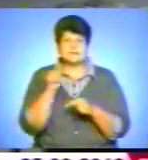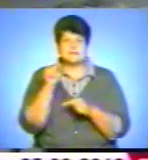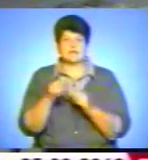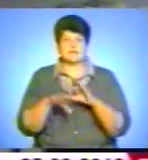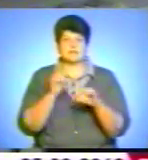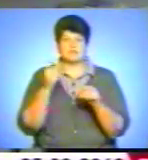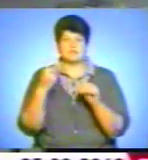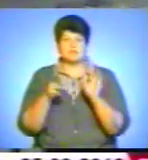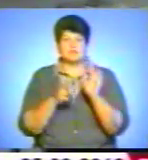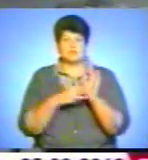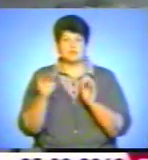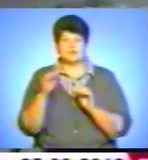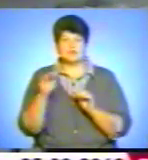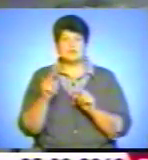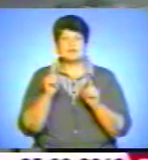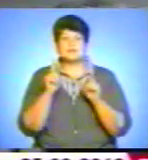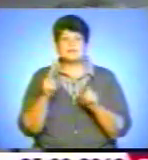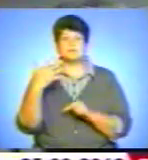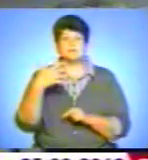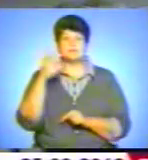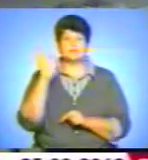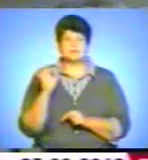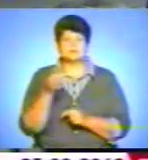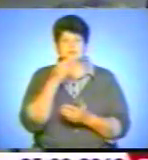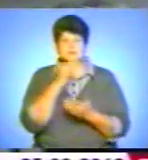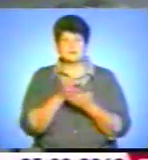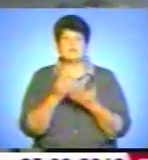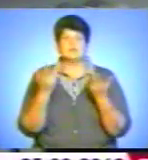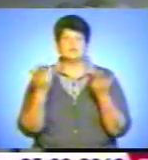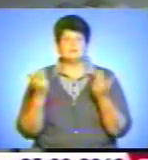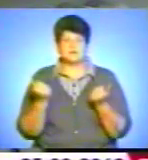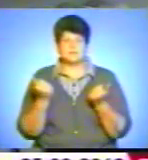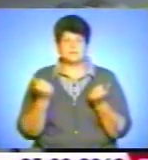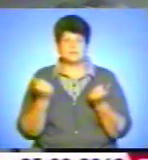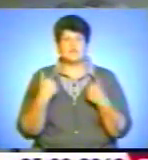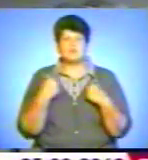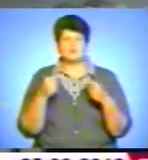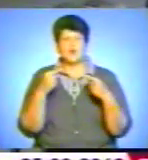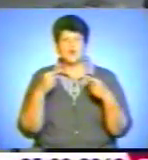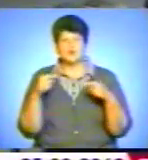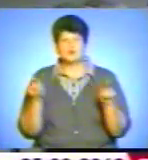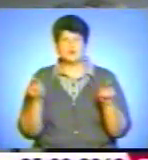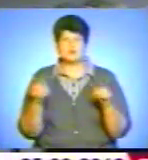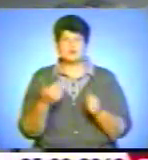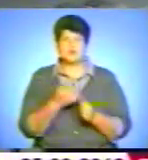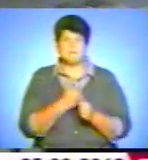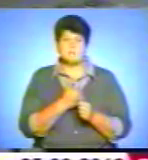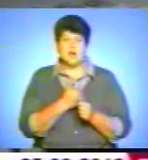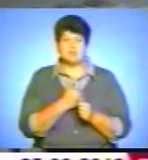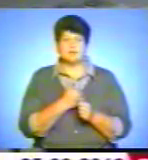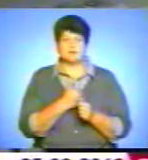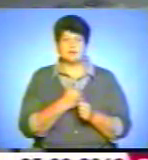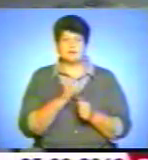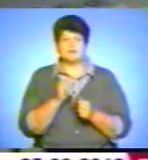років? І лише 50% сказали «да». Тобто в нас розходиться бажане з